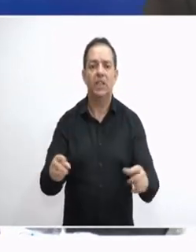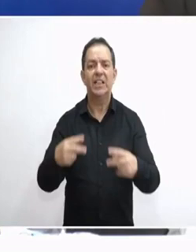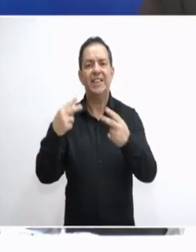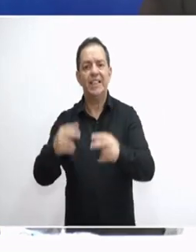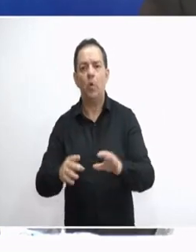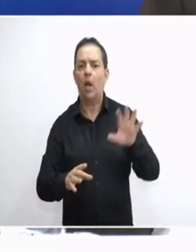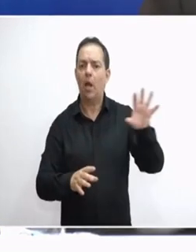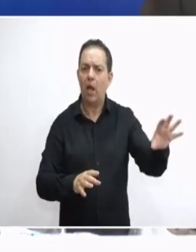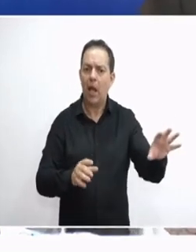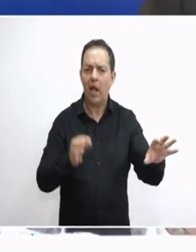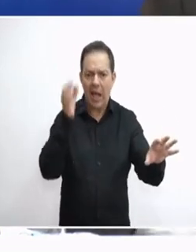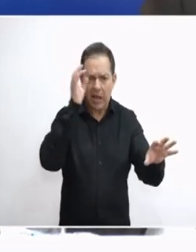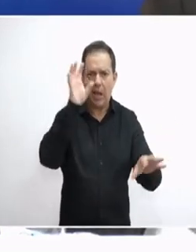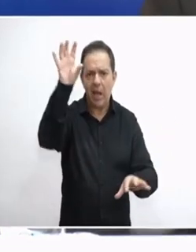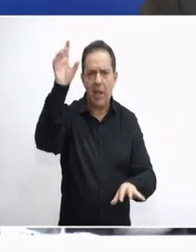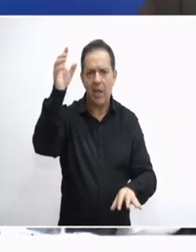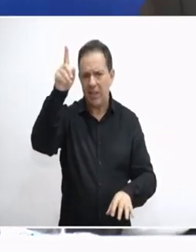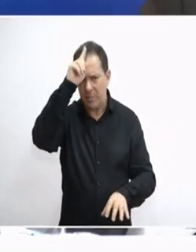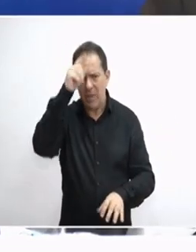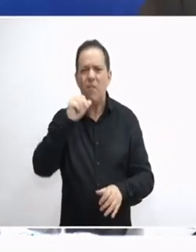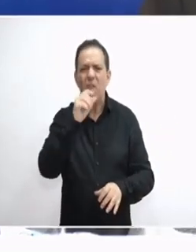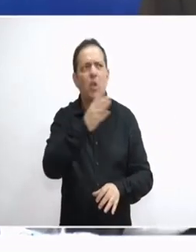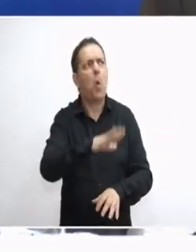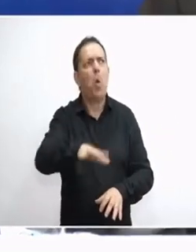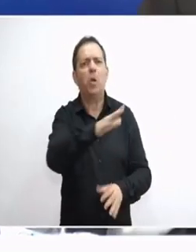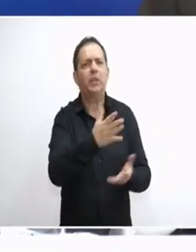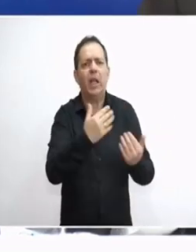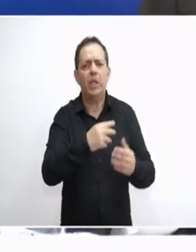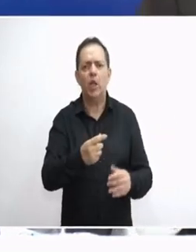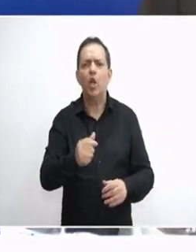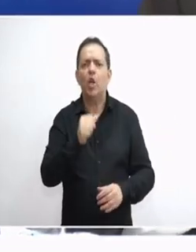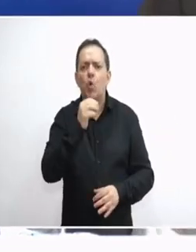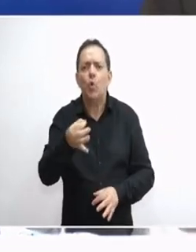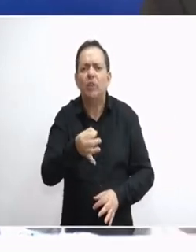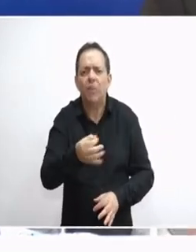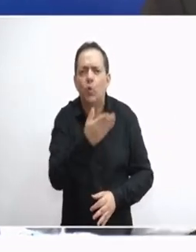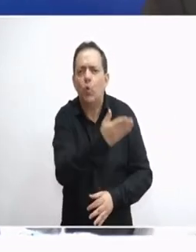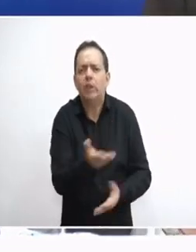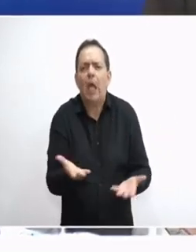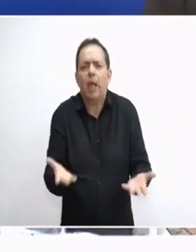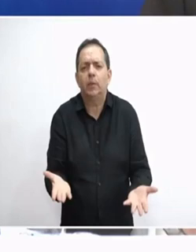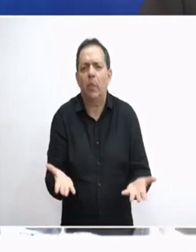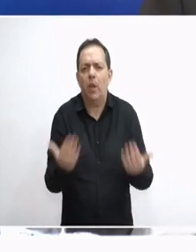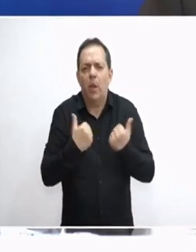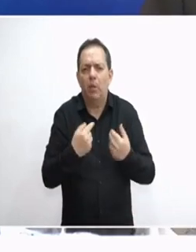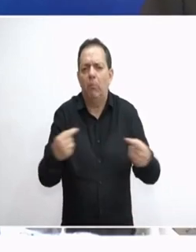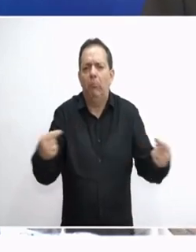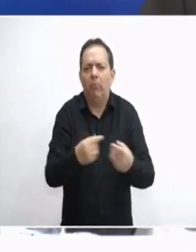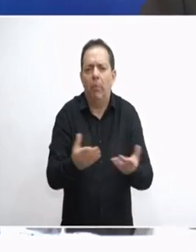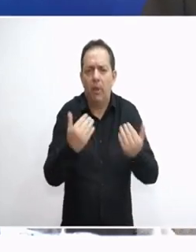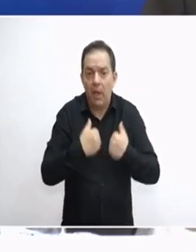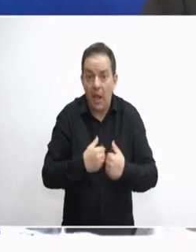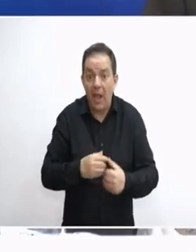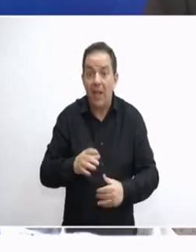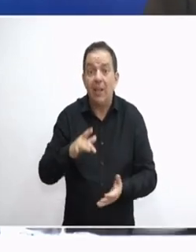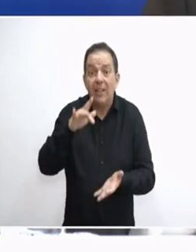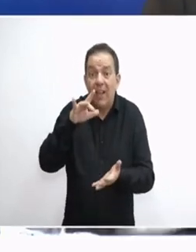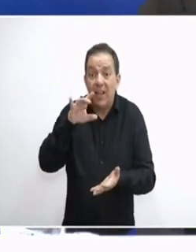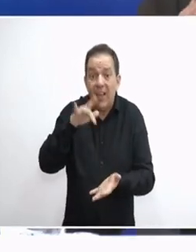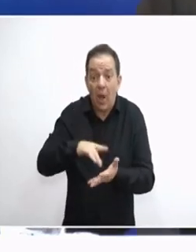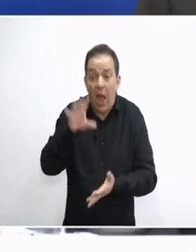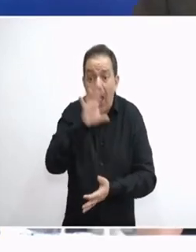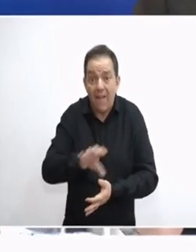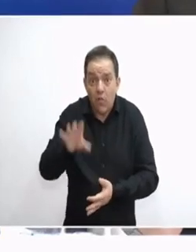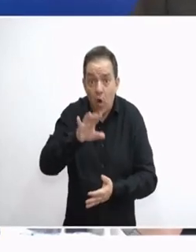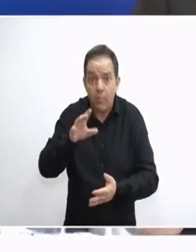Γαλλία, Γερμανία να φυλάξουν τι, η Βέλγη Ολλανδία, η Λουξεμβούργο. Τα σύνορα αυτή τη στιγμή της Ευρώπης, η καρδιά στα σύνορα